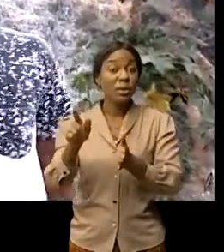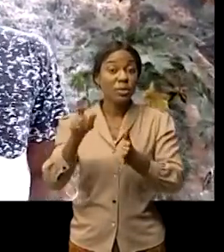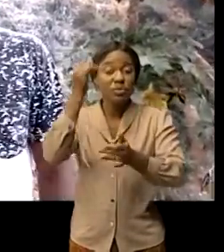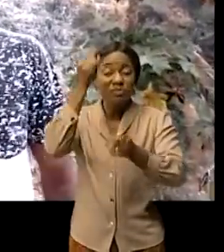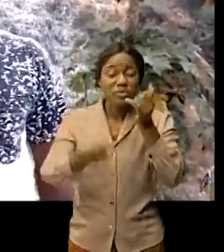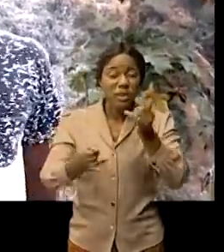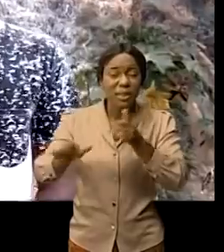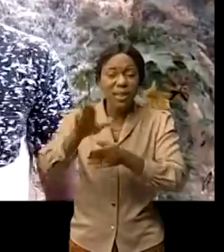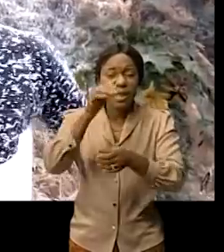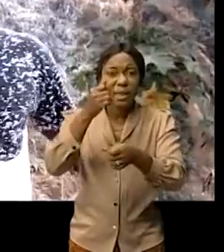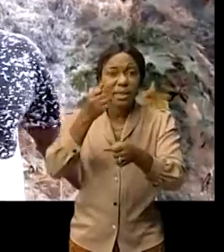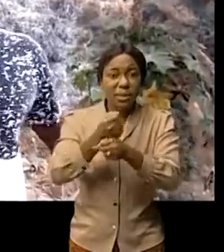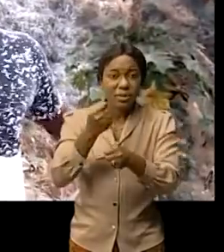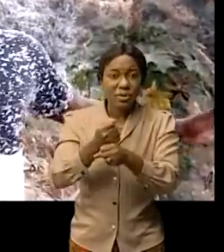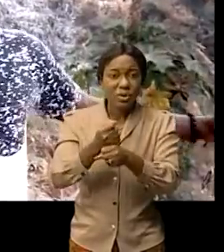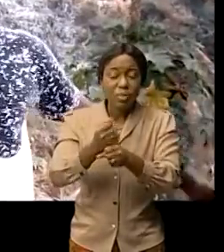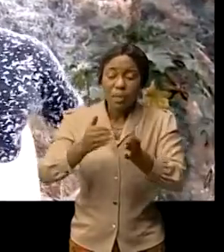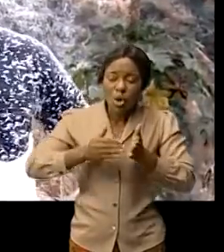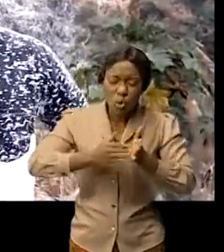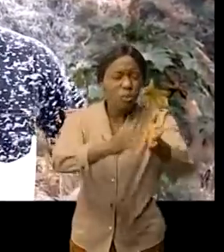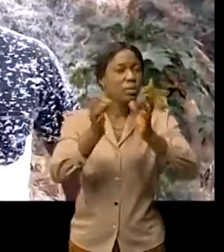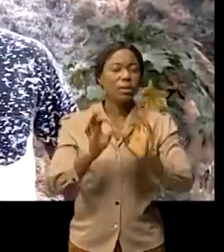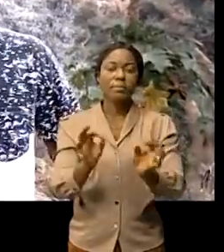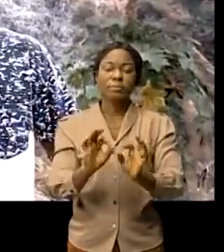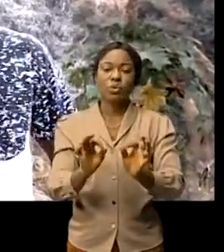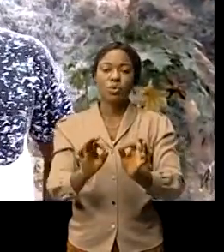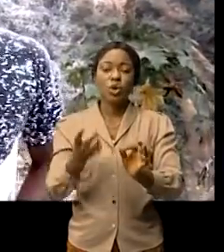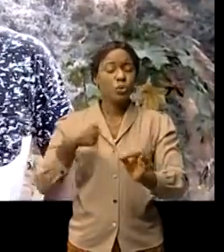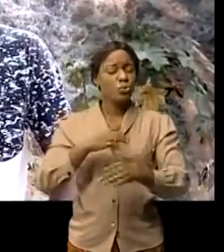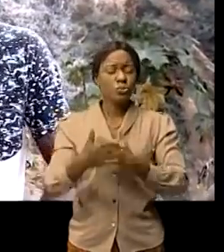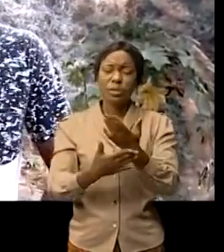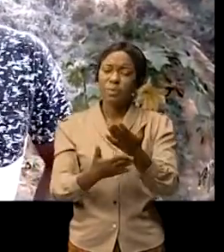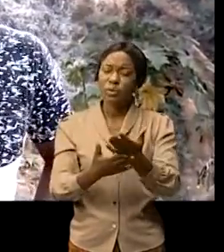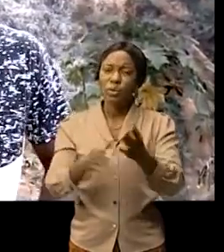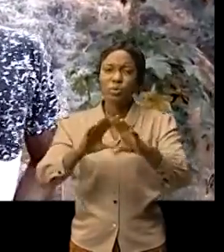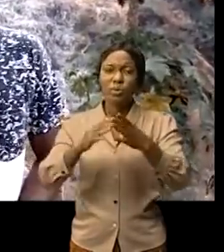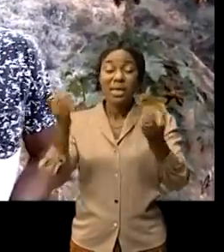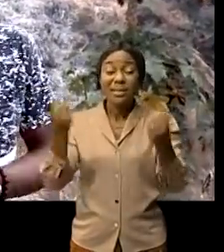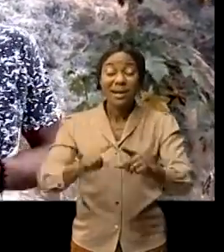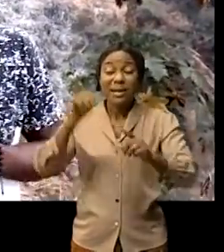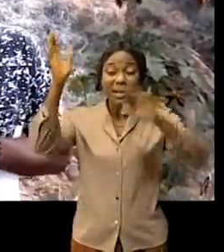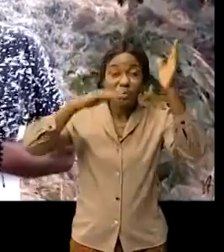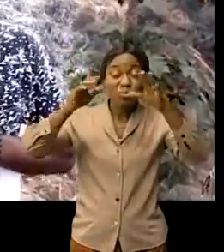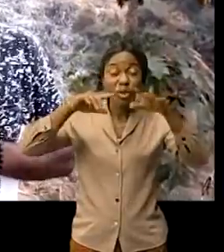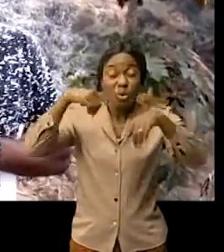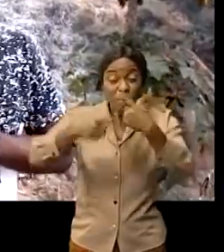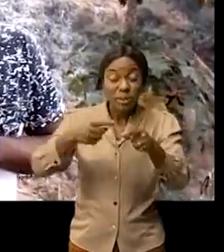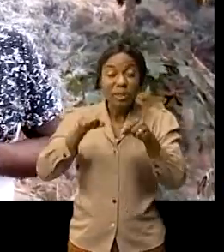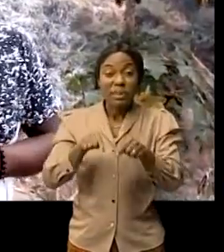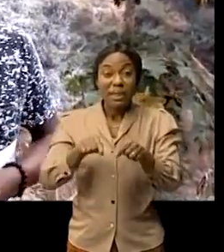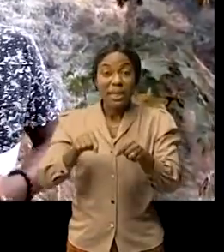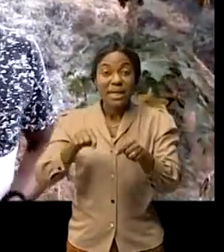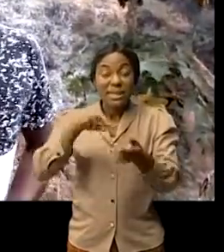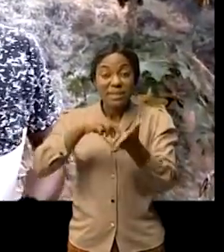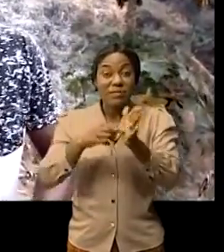nous sommes dans une situation décorale nous sollicitons le concours de la carte si la pluie tombe l'école ilaisse risque de disparaître